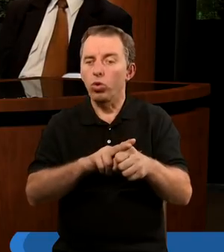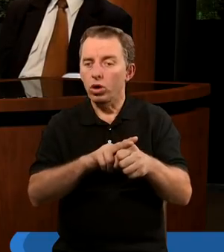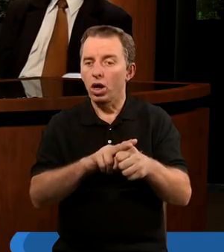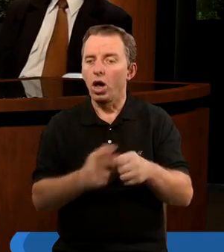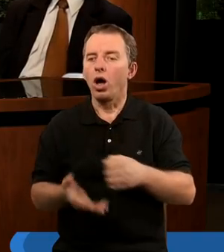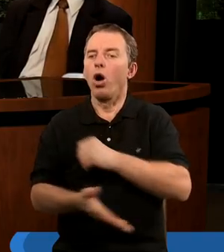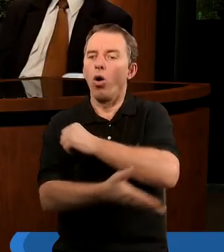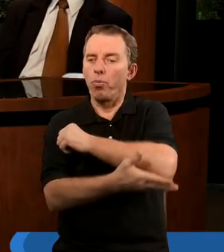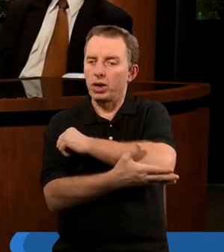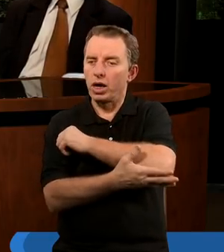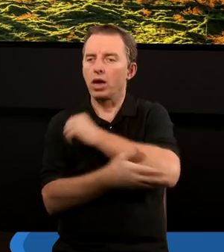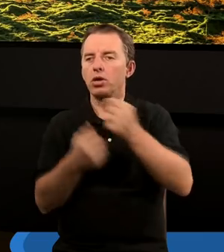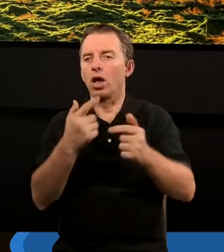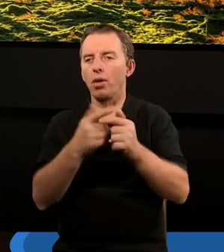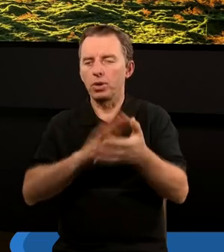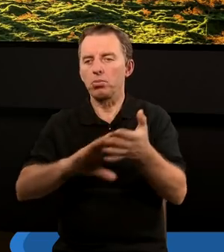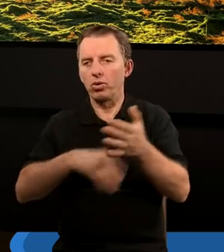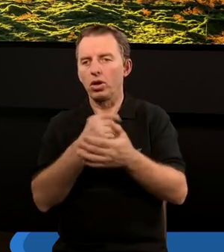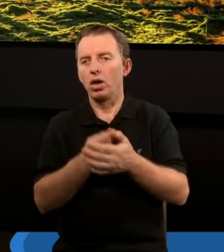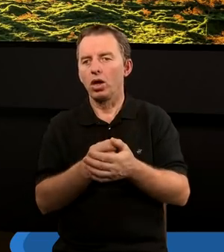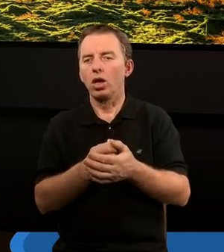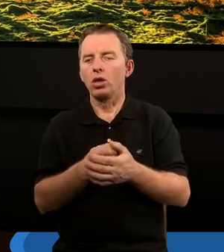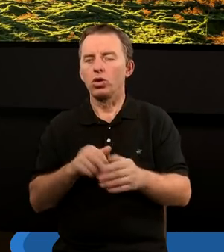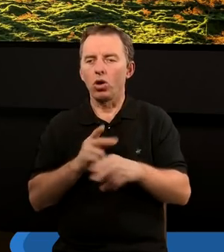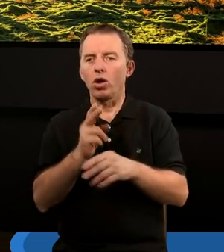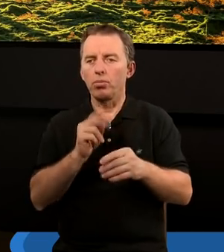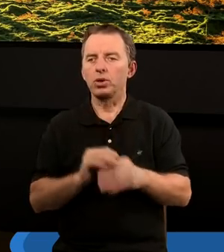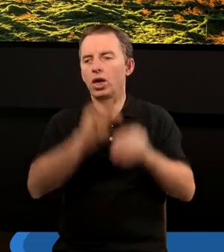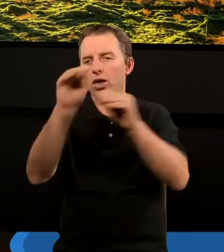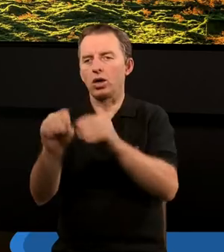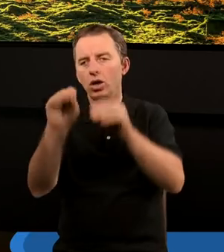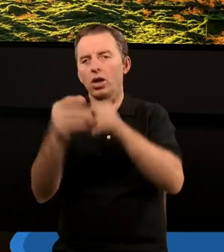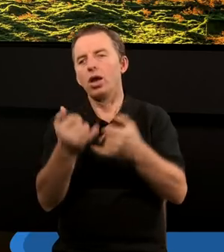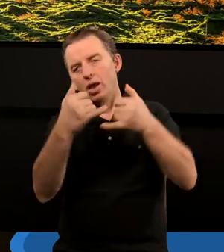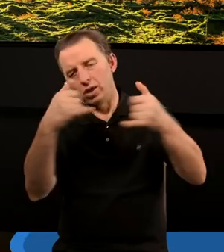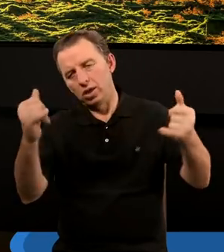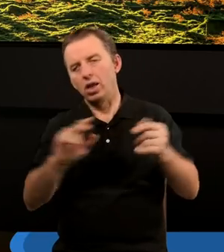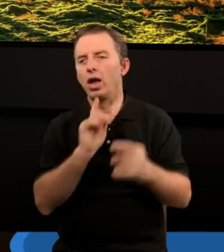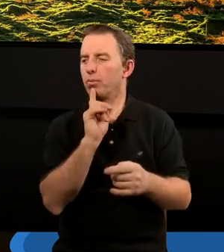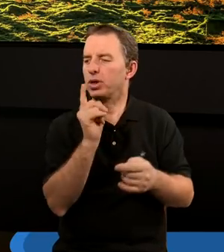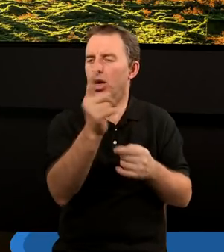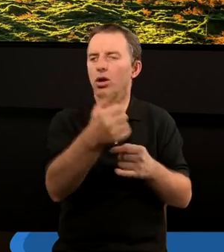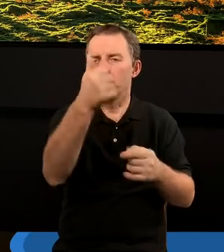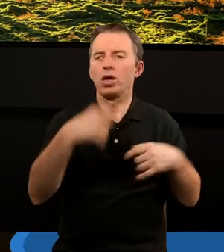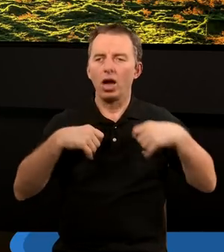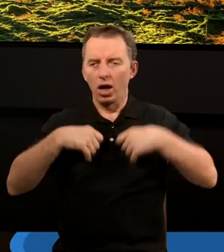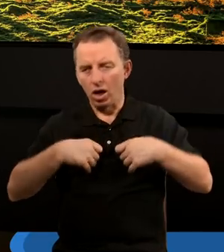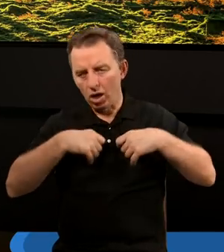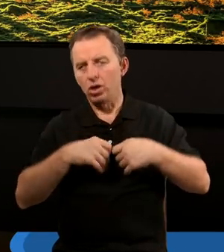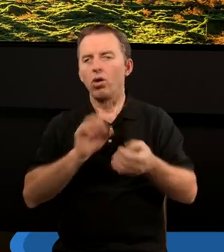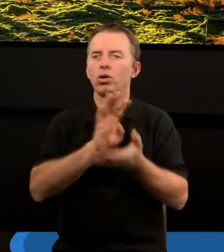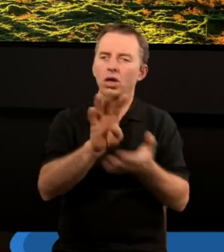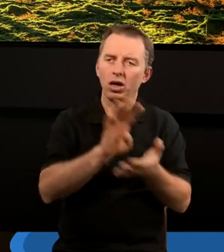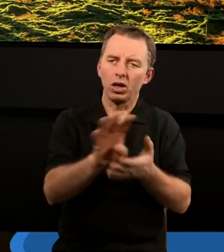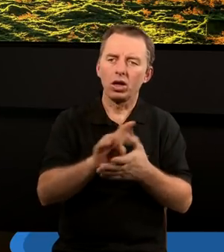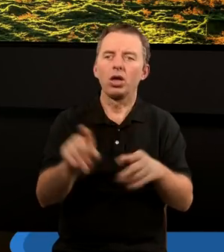opiera. I tutaj może dokonam przeskoczenia, omijając już kwestię przesłania pierwszego anioła czternastego